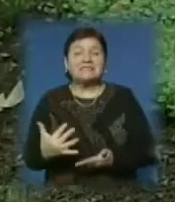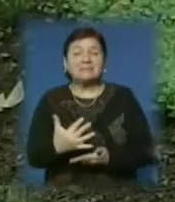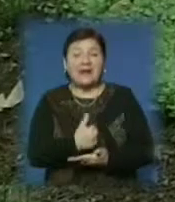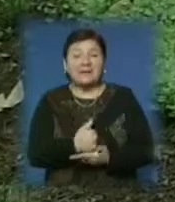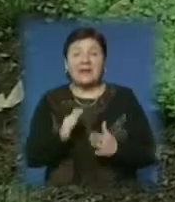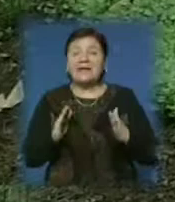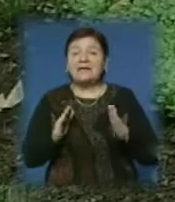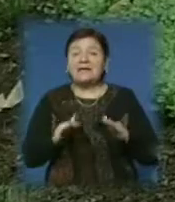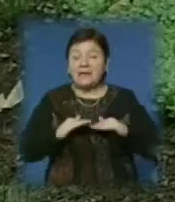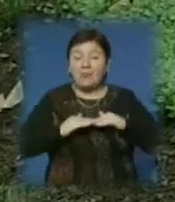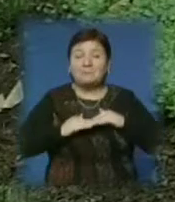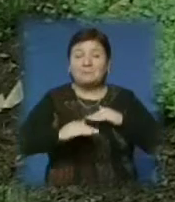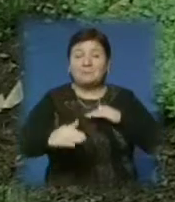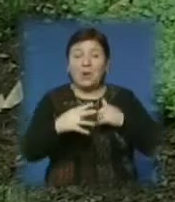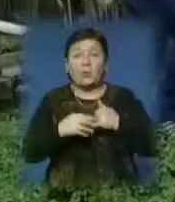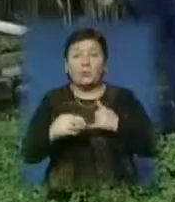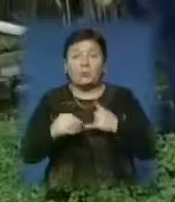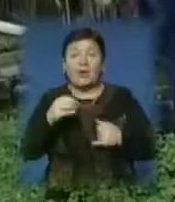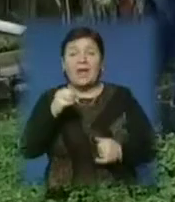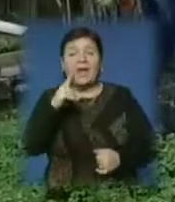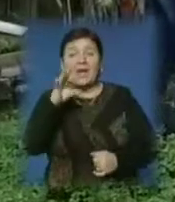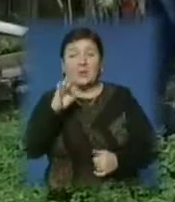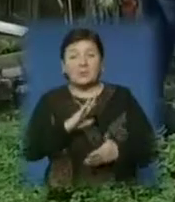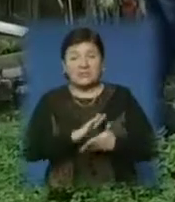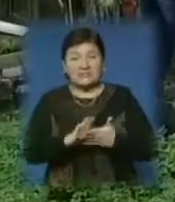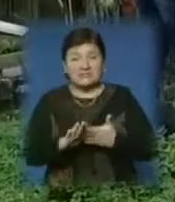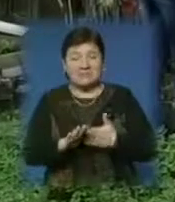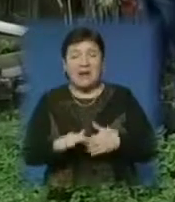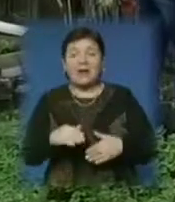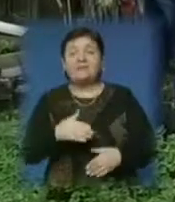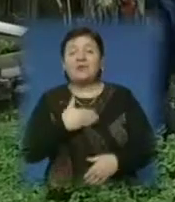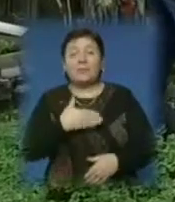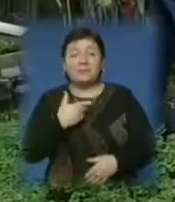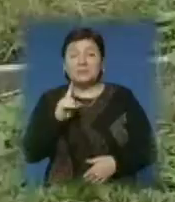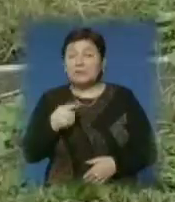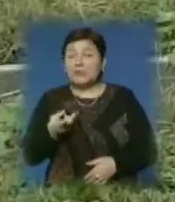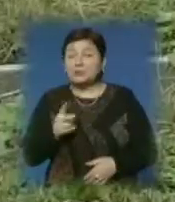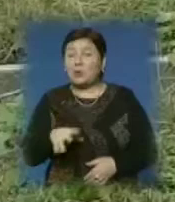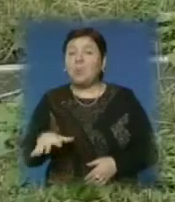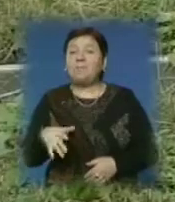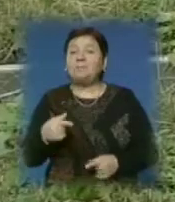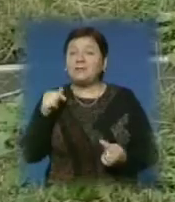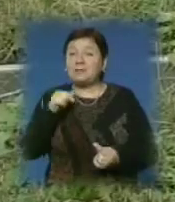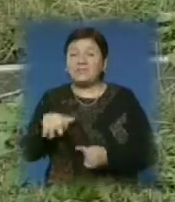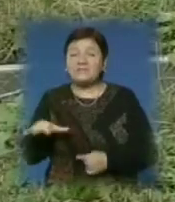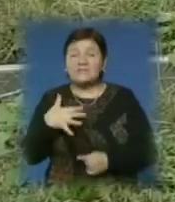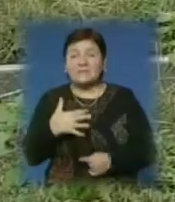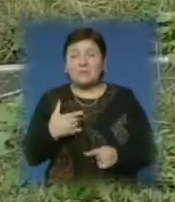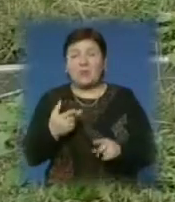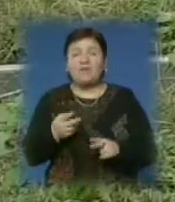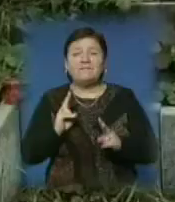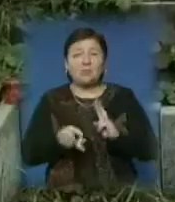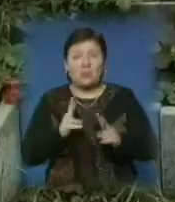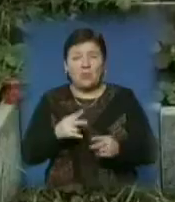А тільки вкривати поверхню грунту екологічно чистим добривом. Для цього підходить все – від кухонних відходів до